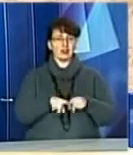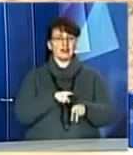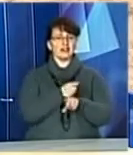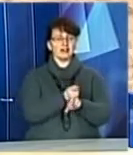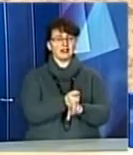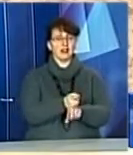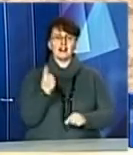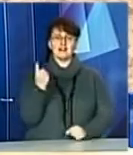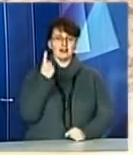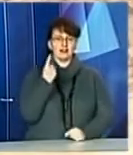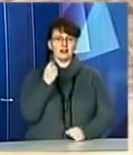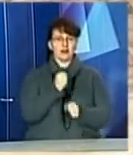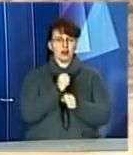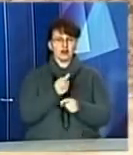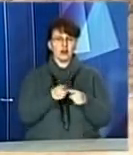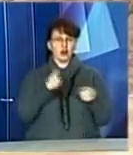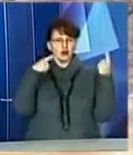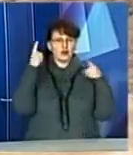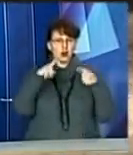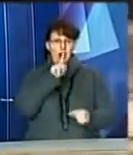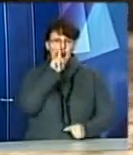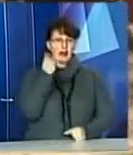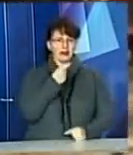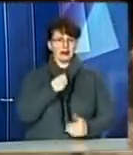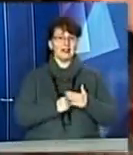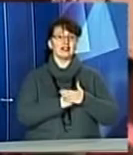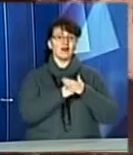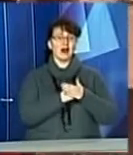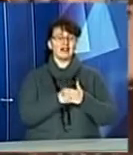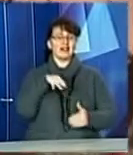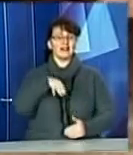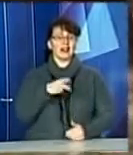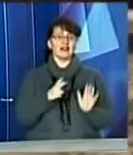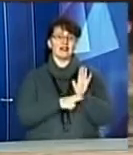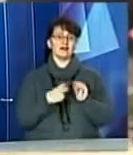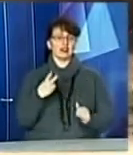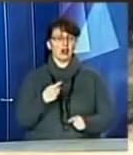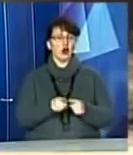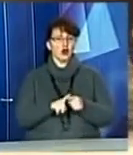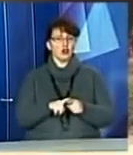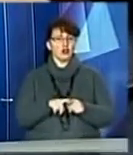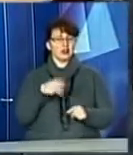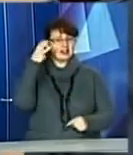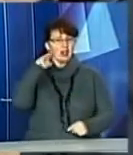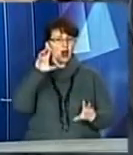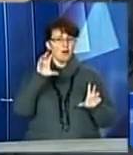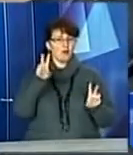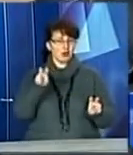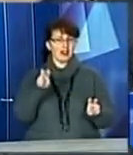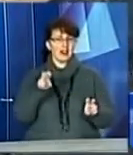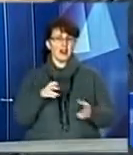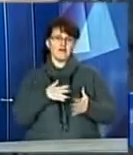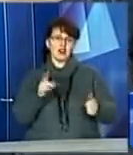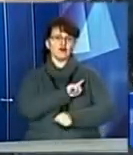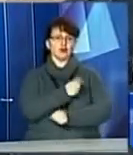Працювали над його створенням рік. Машину виготовили на базі танка Т-72. Проте ця модель набагато потужніша за попередню. Була створена оця